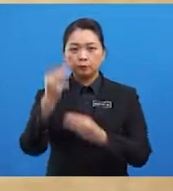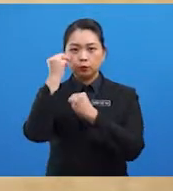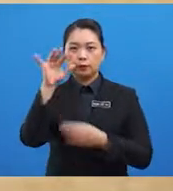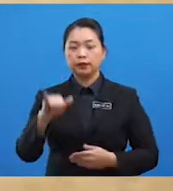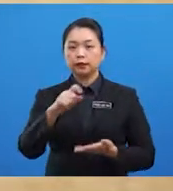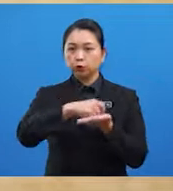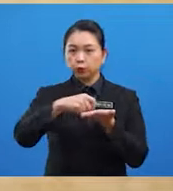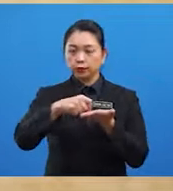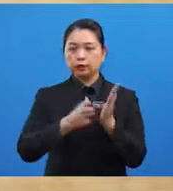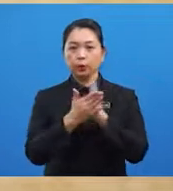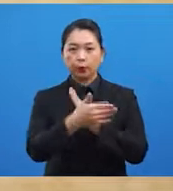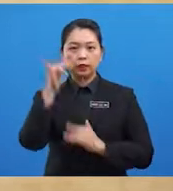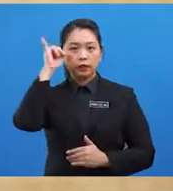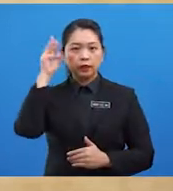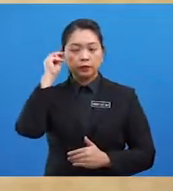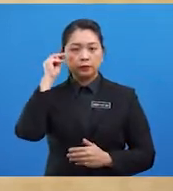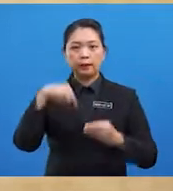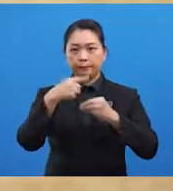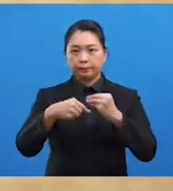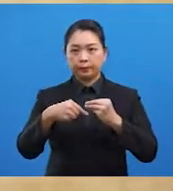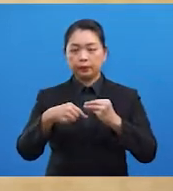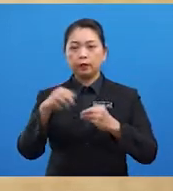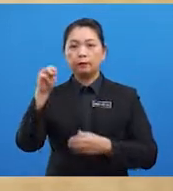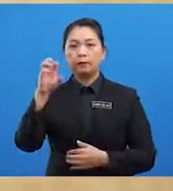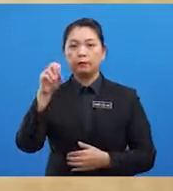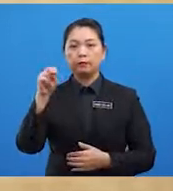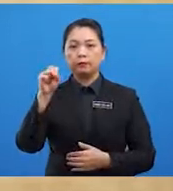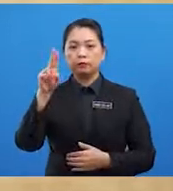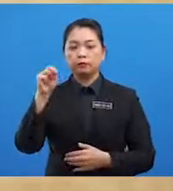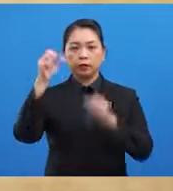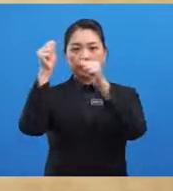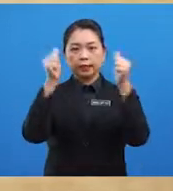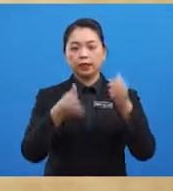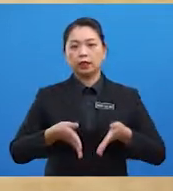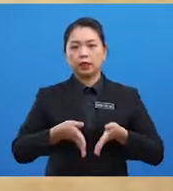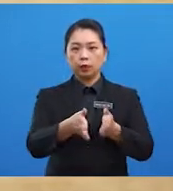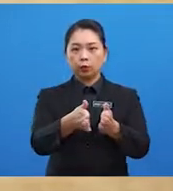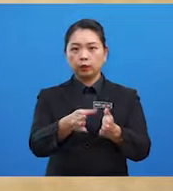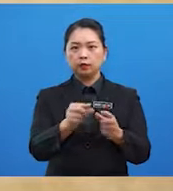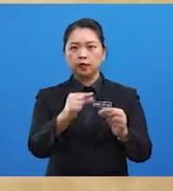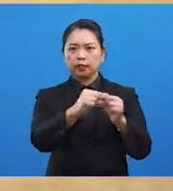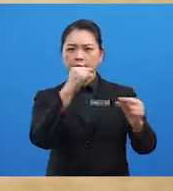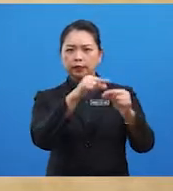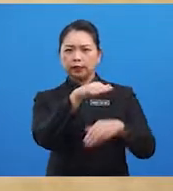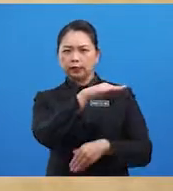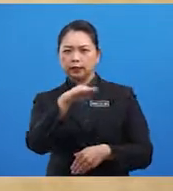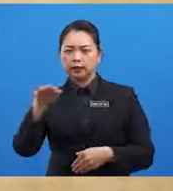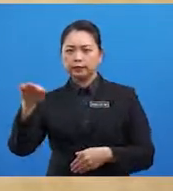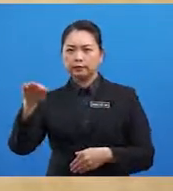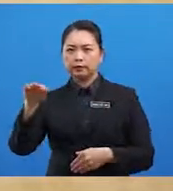Majid dalam buku beliau mengenai monsoon angin laluan dan garis lintang